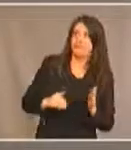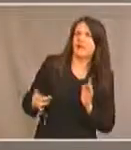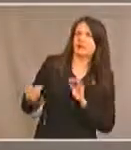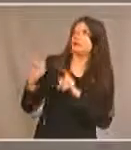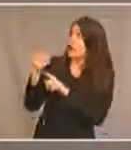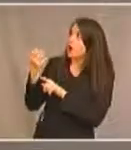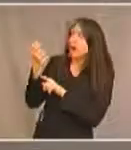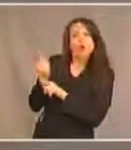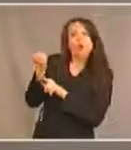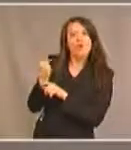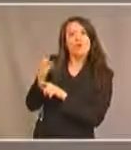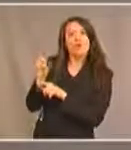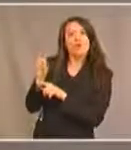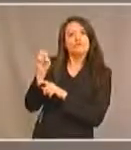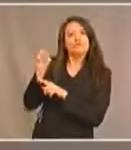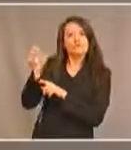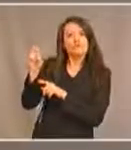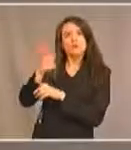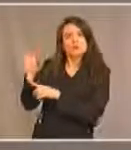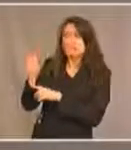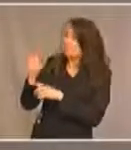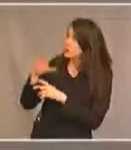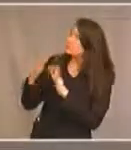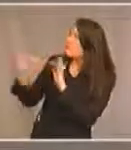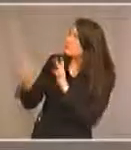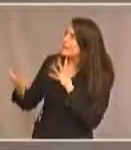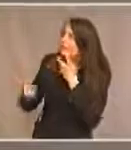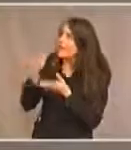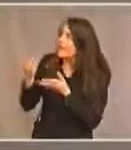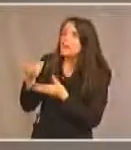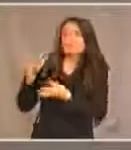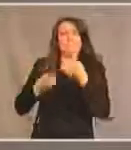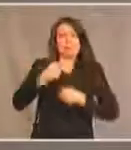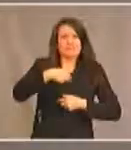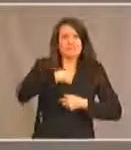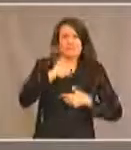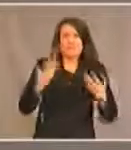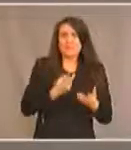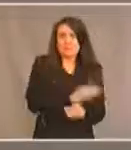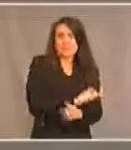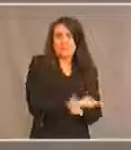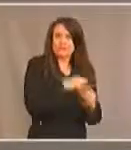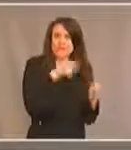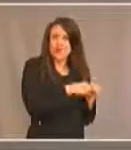'Agence de revenu du Canada à cet égard et le problème pour nous c'est que les médecins